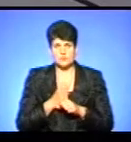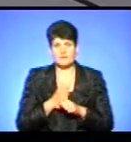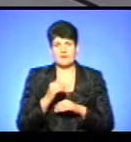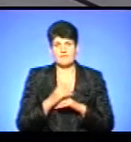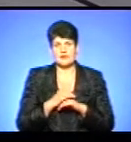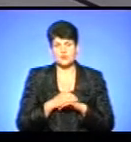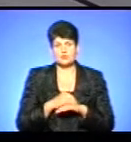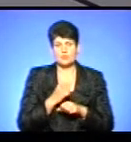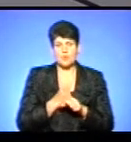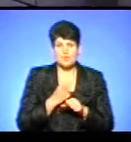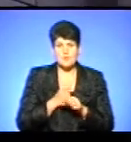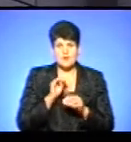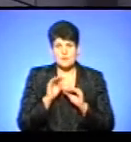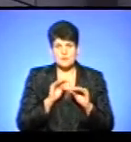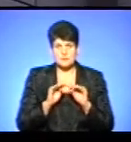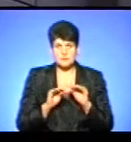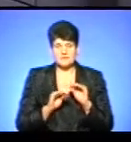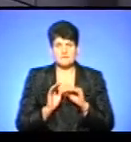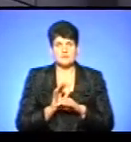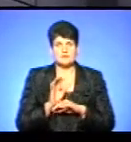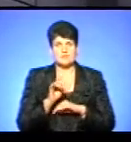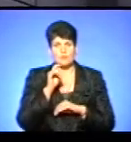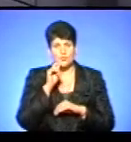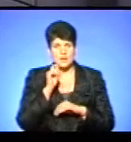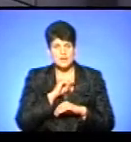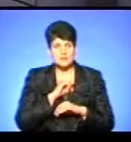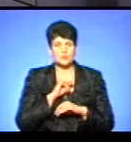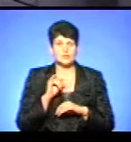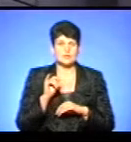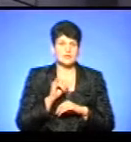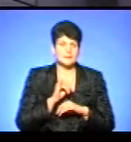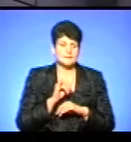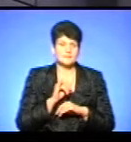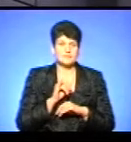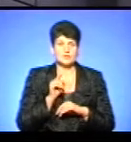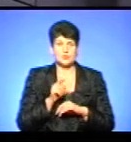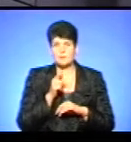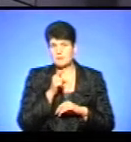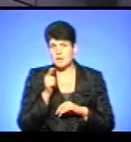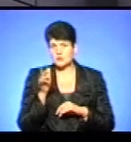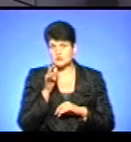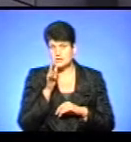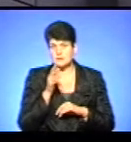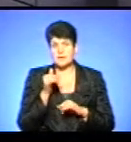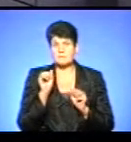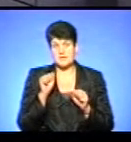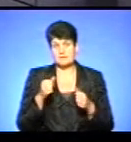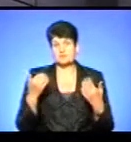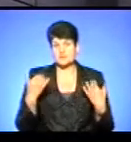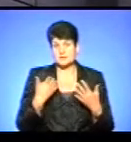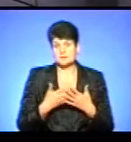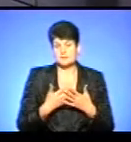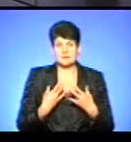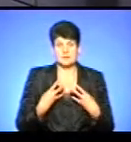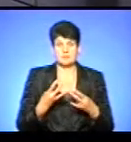мусив обробляти, монтувати, навіть вправляти в Україну. І, скажімо, той період часу, який я б міг відпочивати, то мені